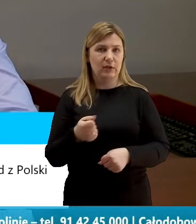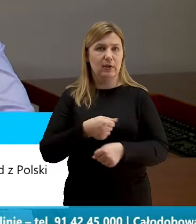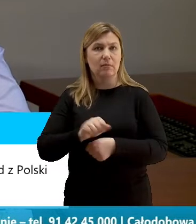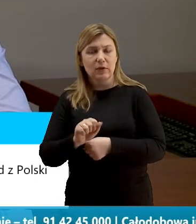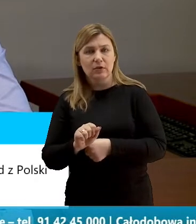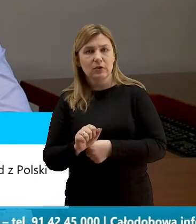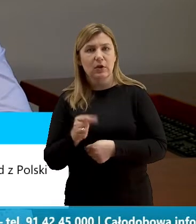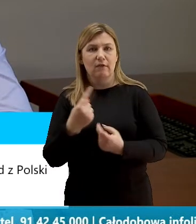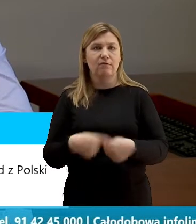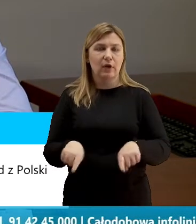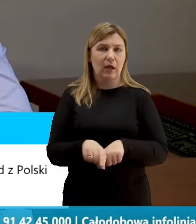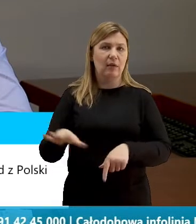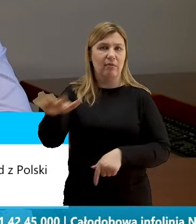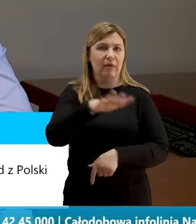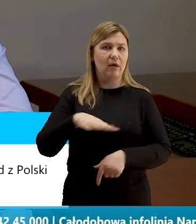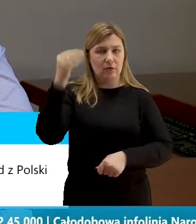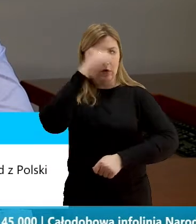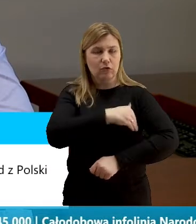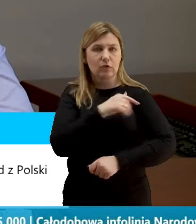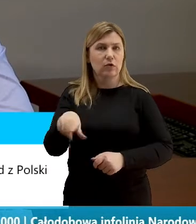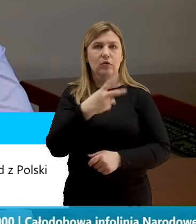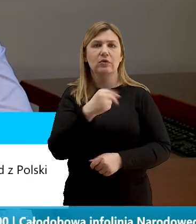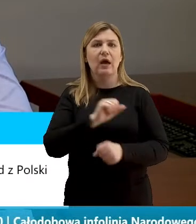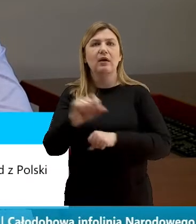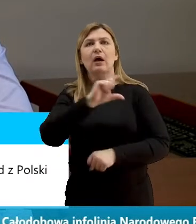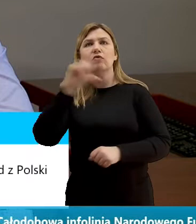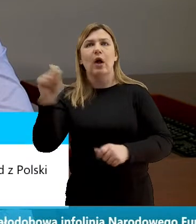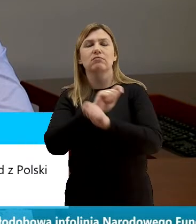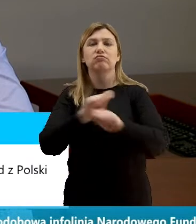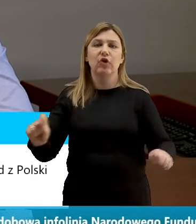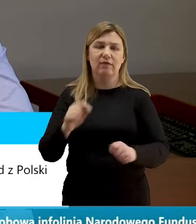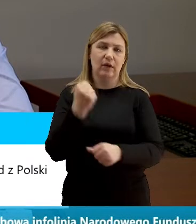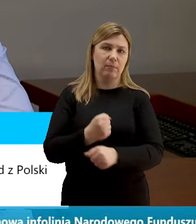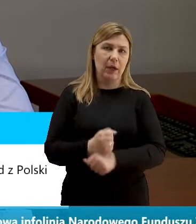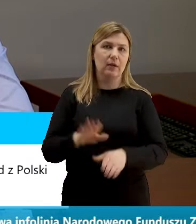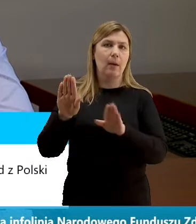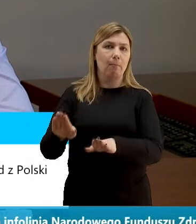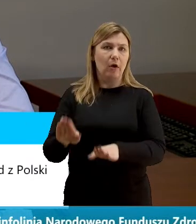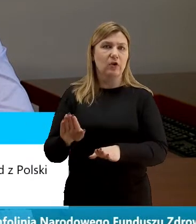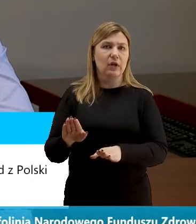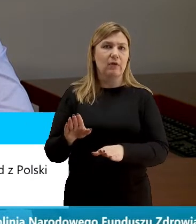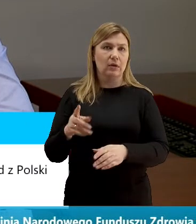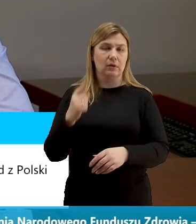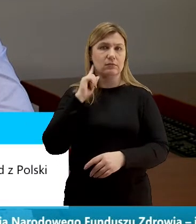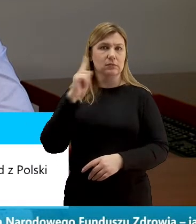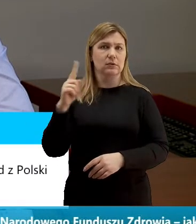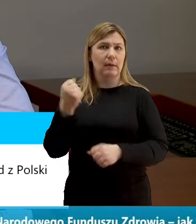terenie szkoły gdyż nie jest to czas przerwy w pracy a jedynie pozostawania w dyspozycji pracodawców.